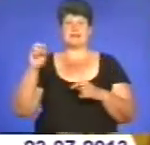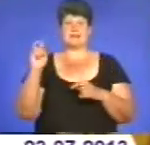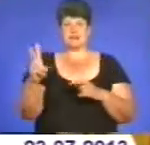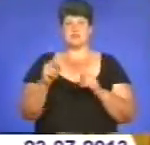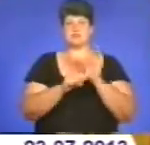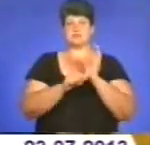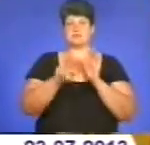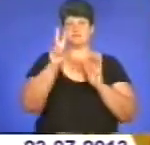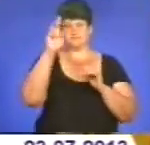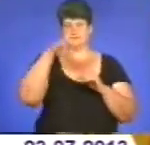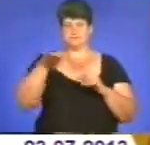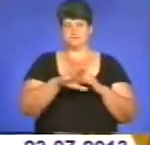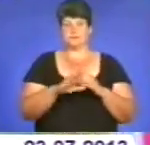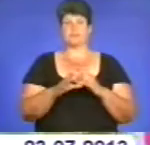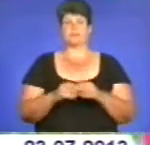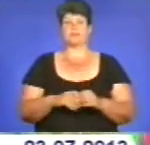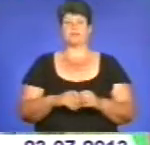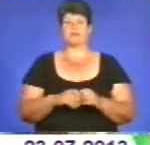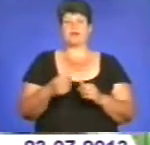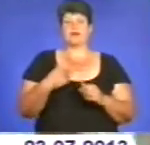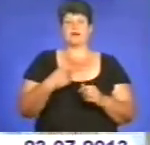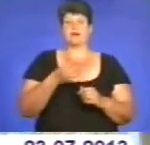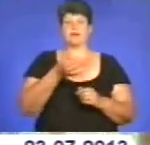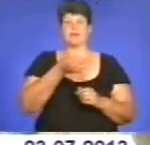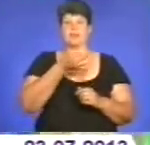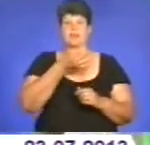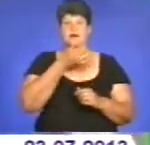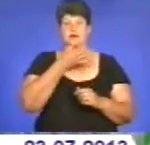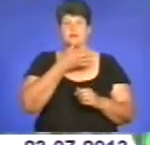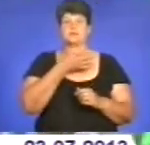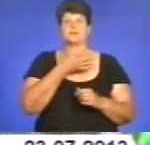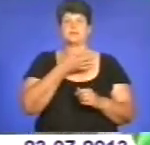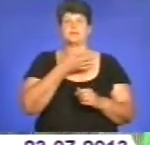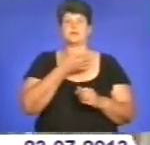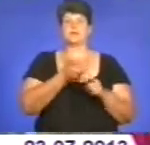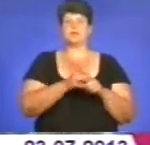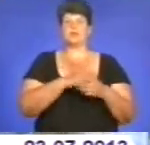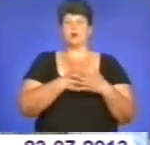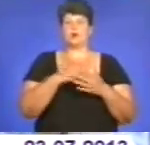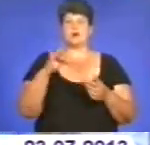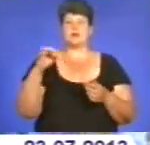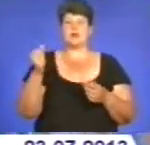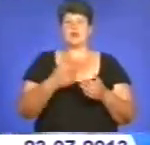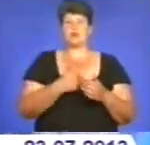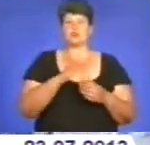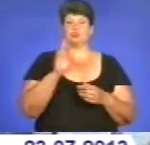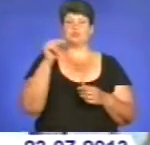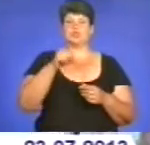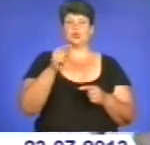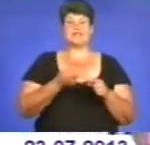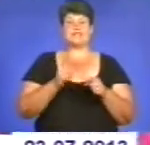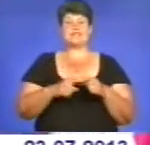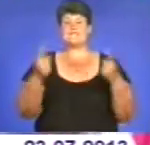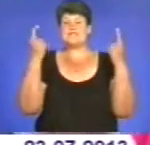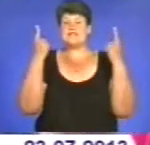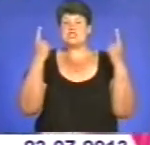в молодіжному саміті ОБСЄ. Я дуже люблю «Артек». Я дуже хочу бути тут. І це величезне